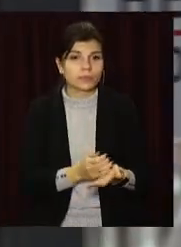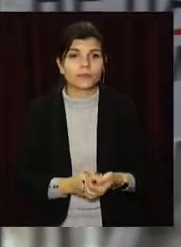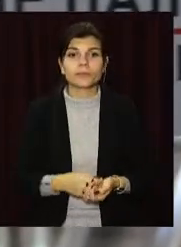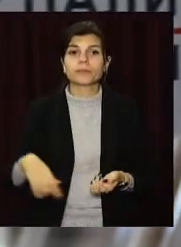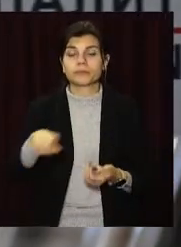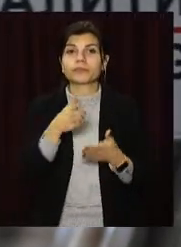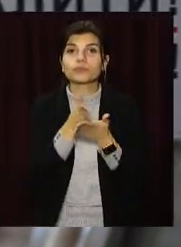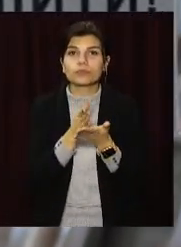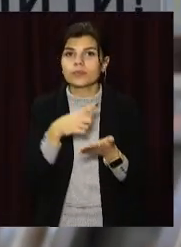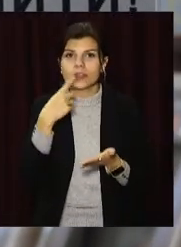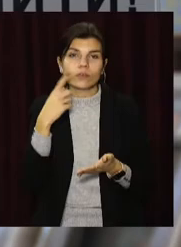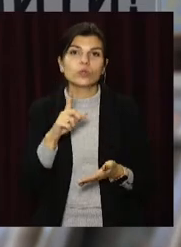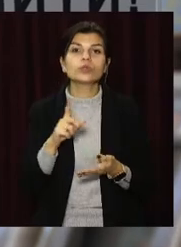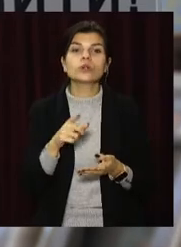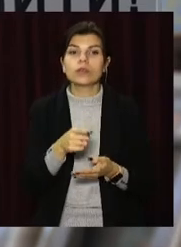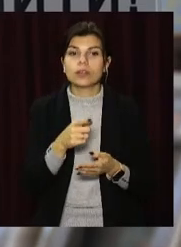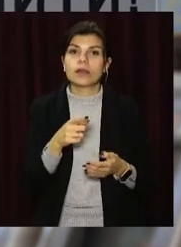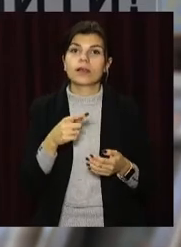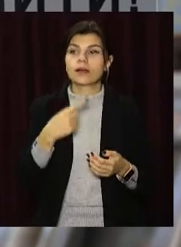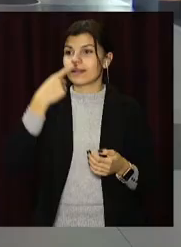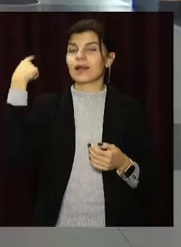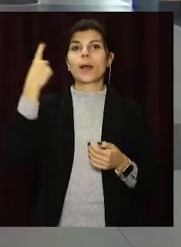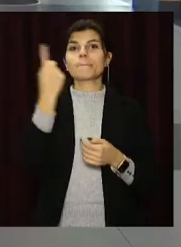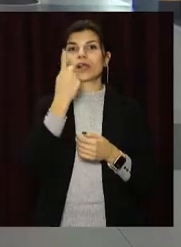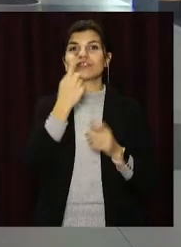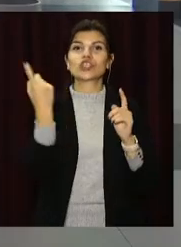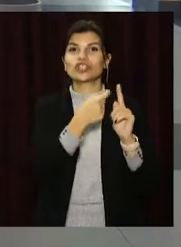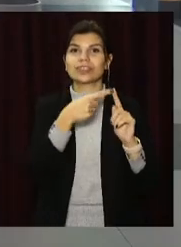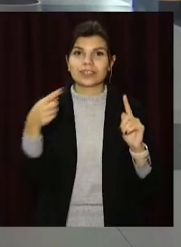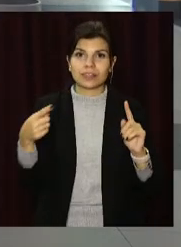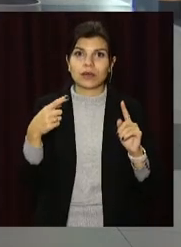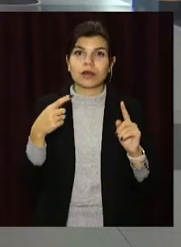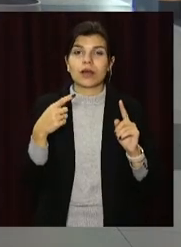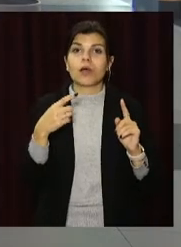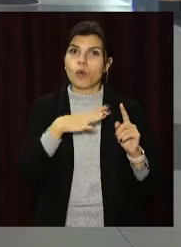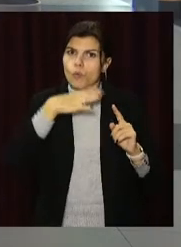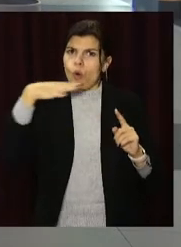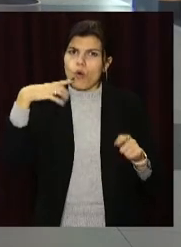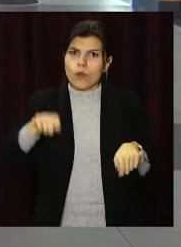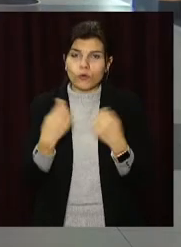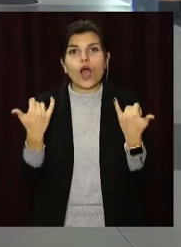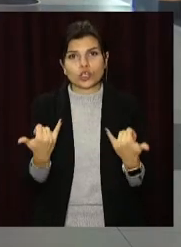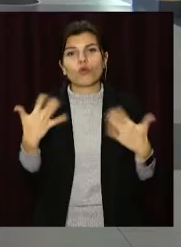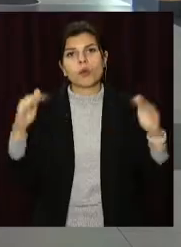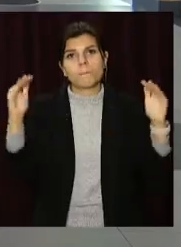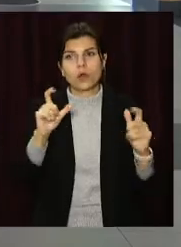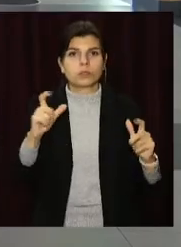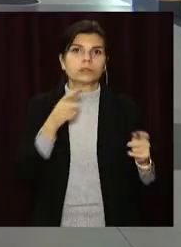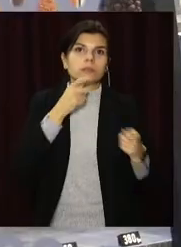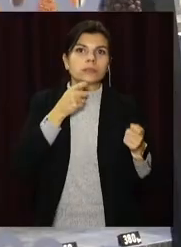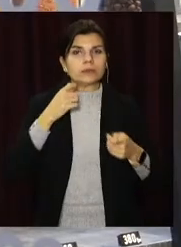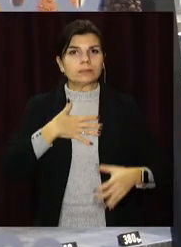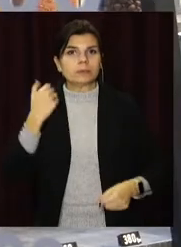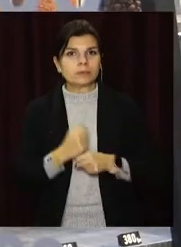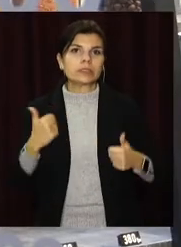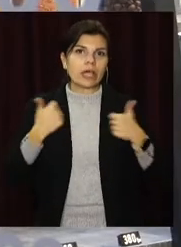Держпродспоживслужбі, зазначають, порівняно з першими тижнями червоної зони порушників поменшало. Вікторія Вахорошина, Роман Авашинов,